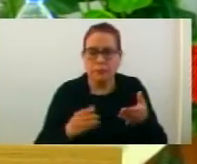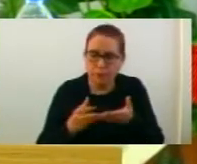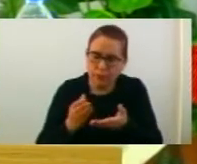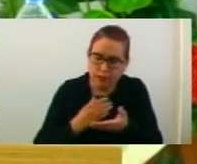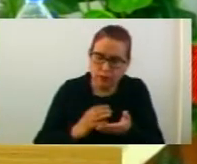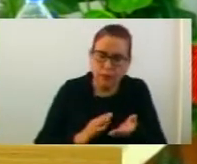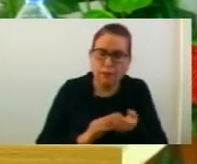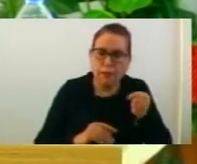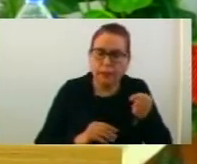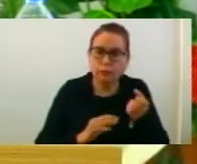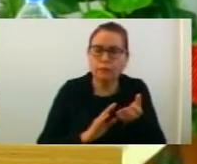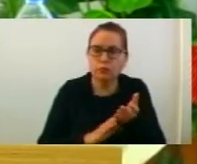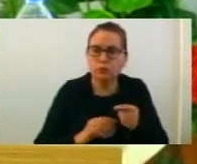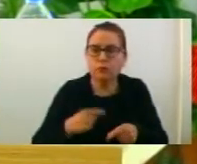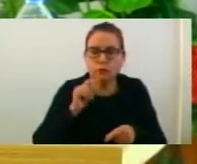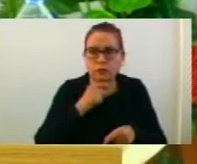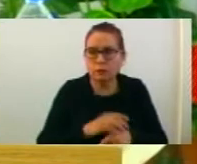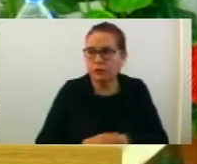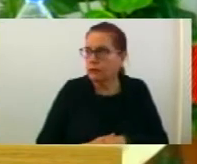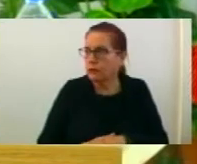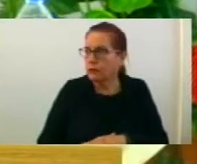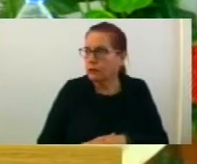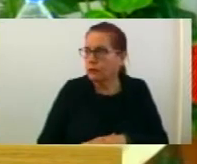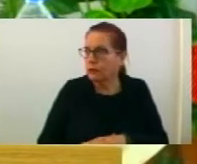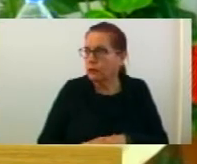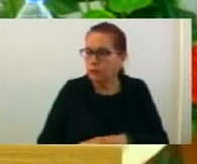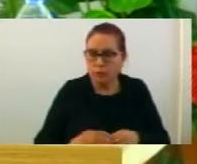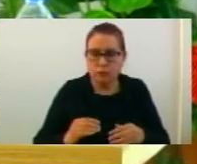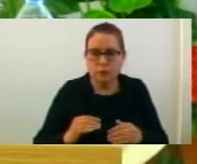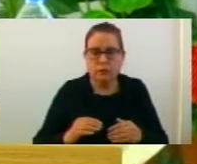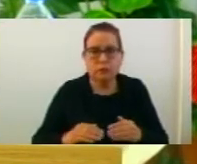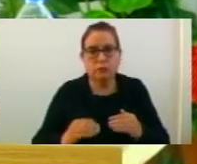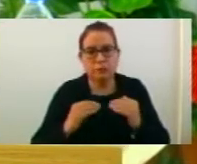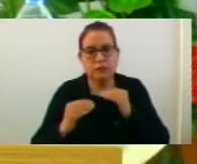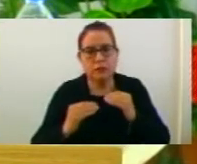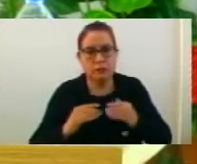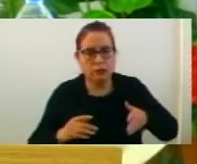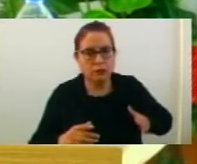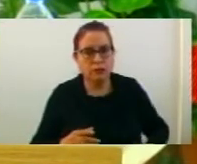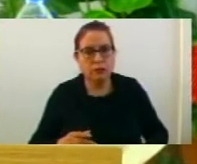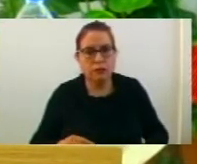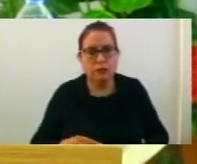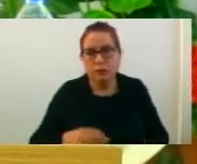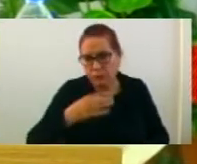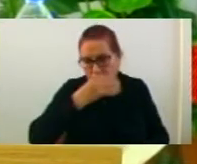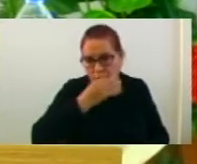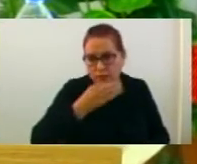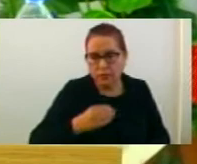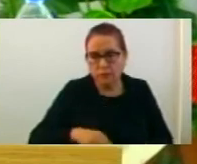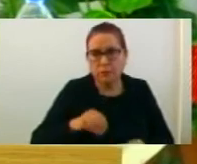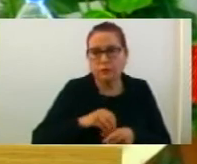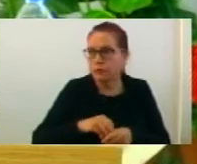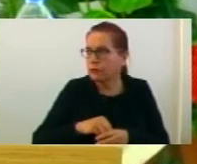Янков Мочито Струмица от Министерката за Култура, тогашна и Министрот за